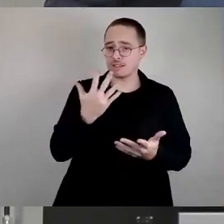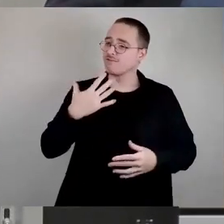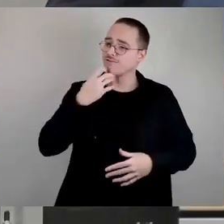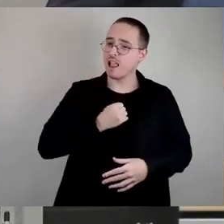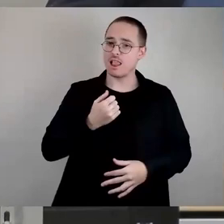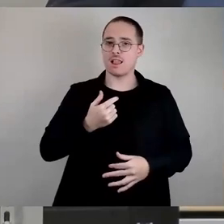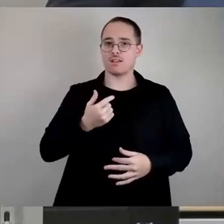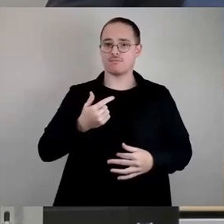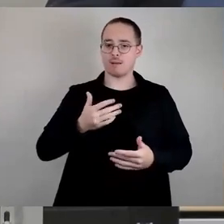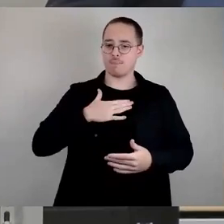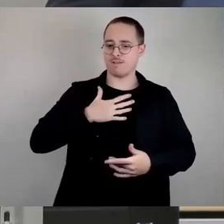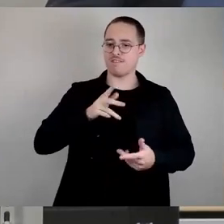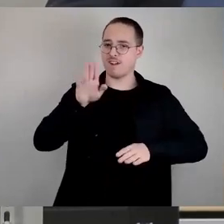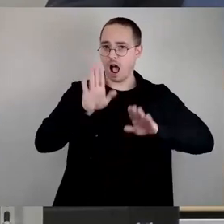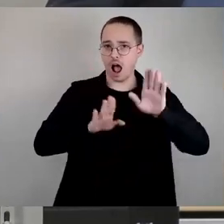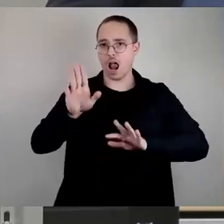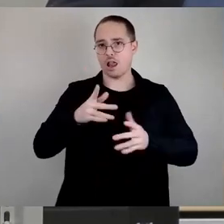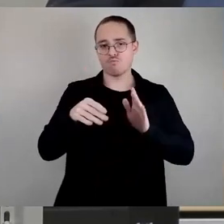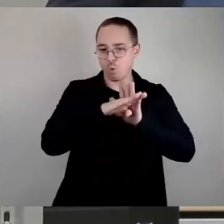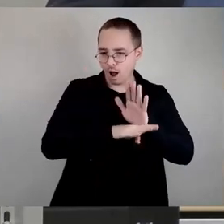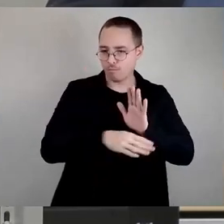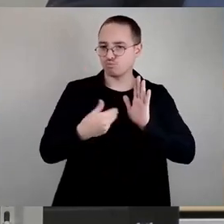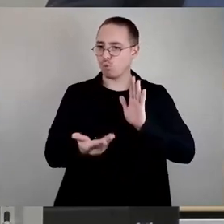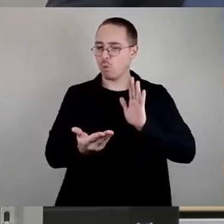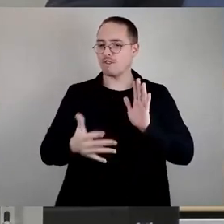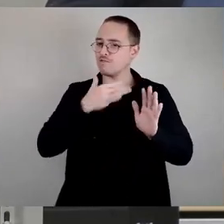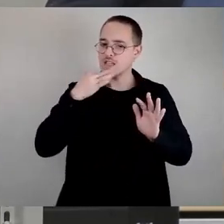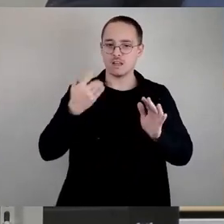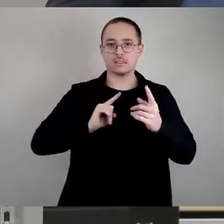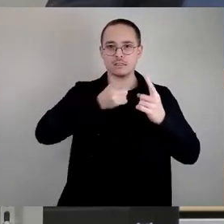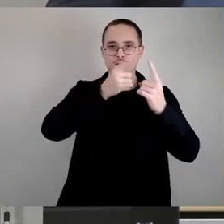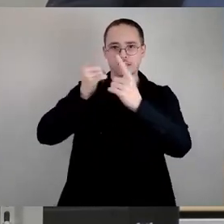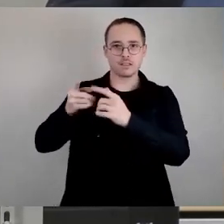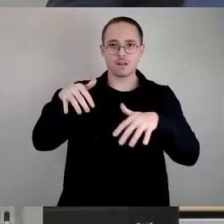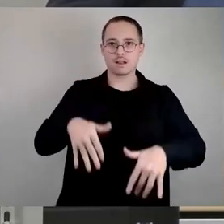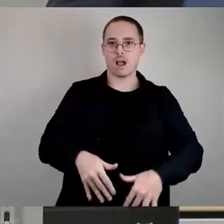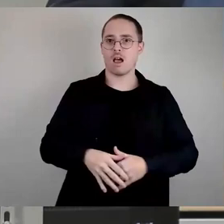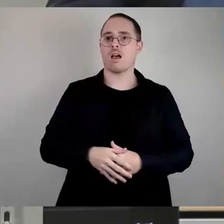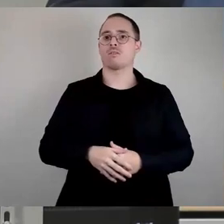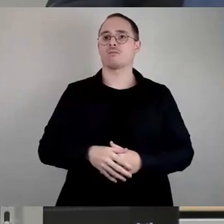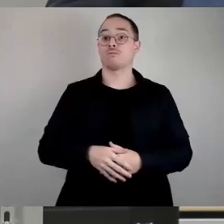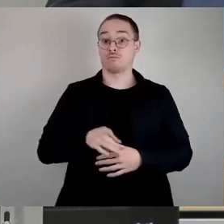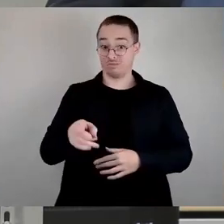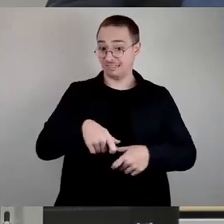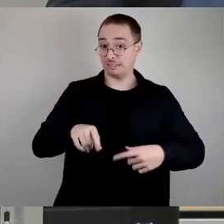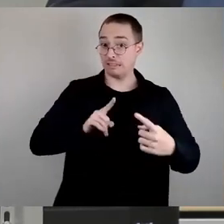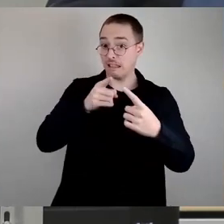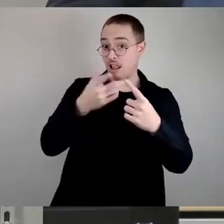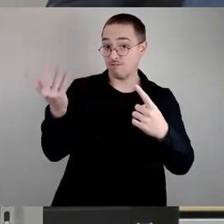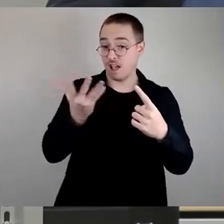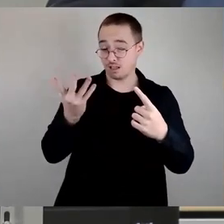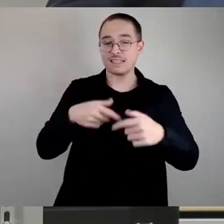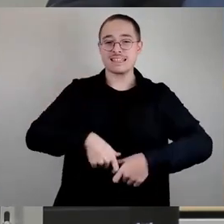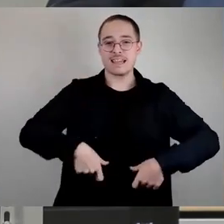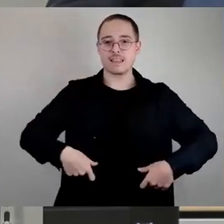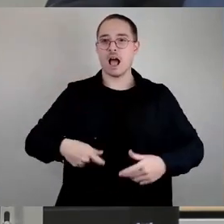Wahlprogramm mit vielen einzelnen Zielen, und dieses Ziel, nämlich, dass die Kita-Beiträge stabil bleiben, hat eine sehr hohe Wichtung